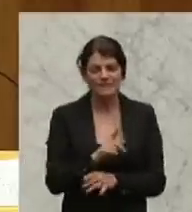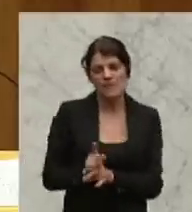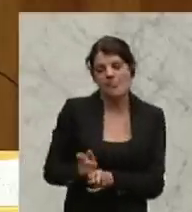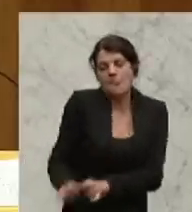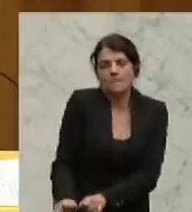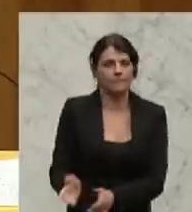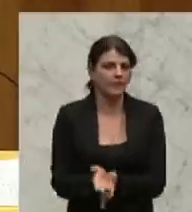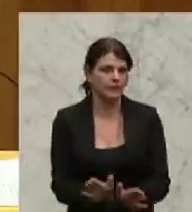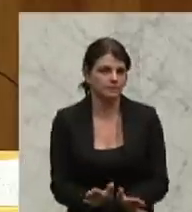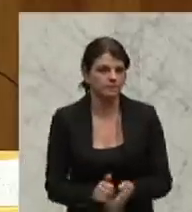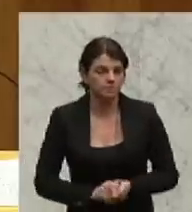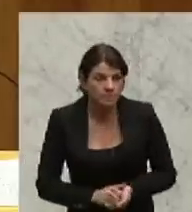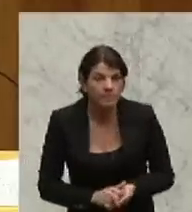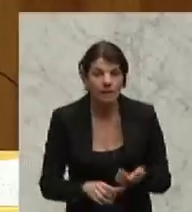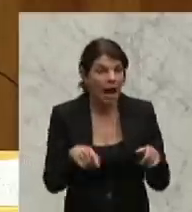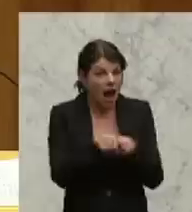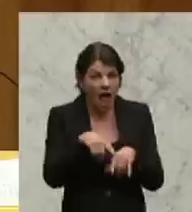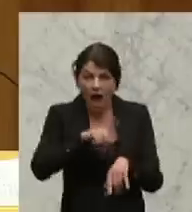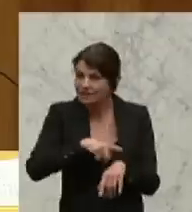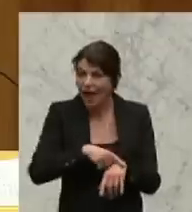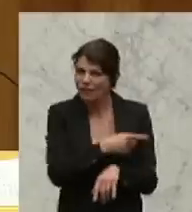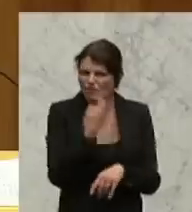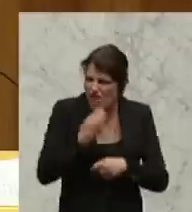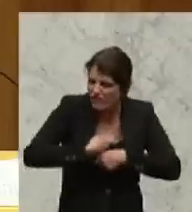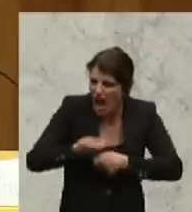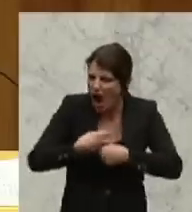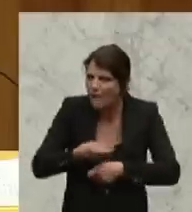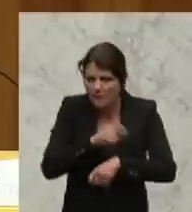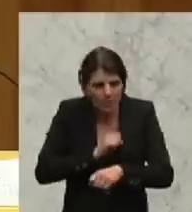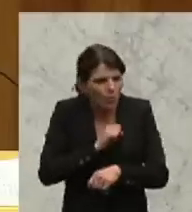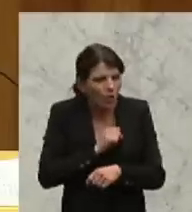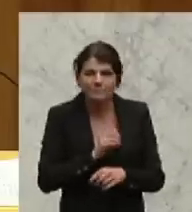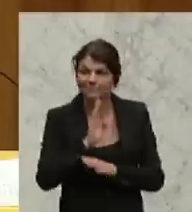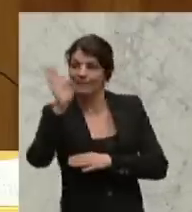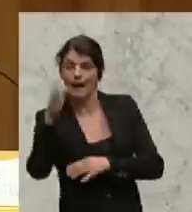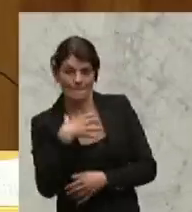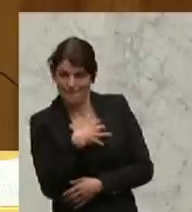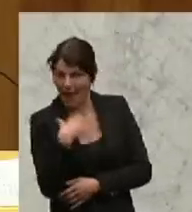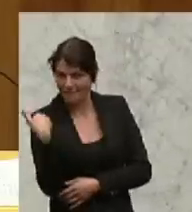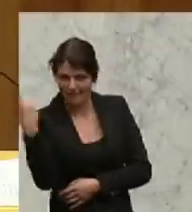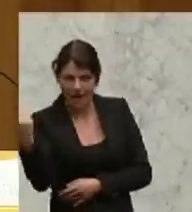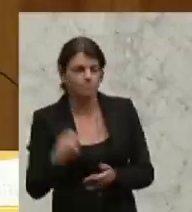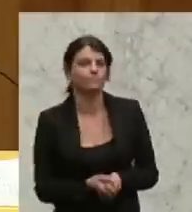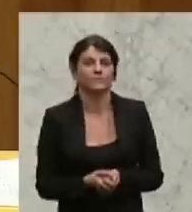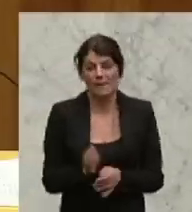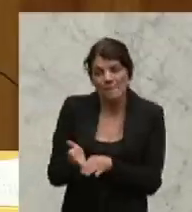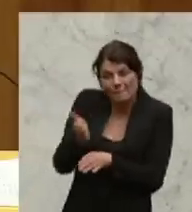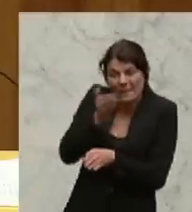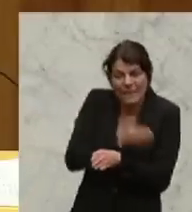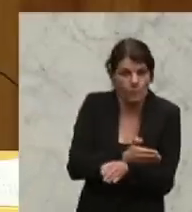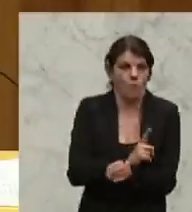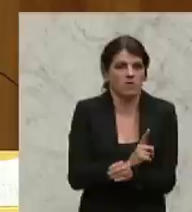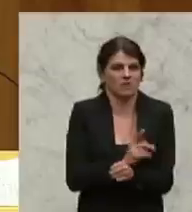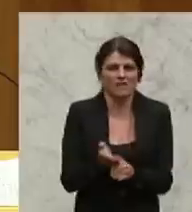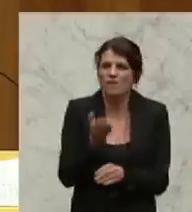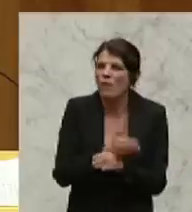Gleichzeitig riefen die Verkaufsbemühungen Richtung Bayern LB. Vorher noch, vorher noch hat ein